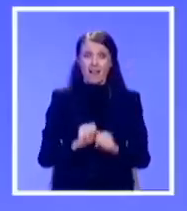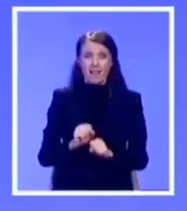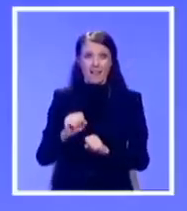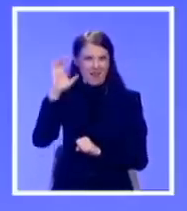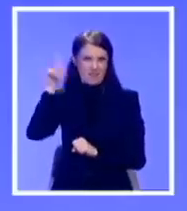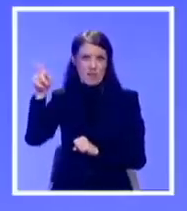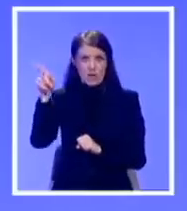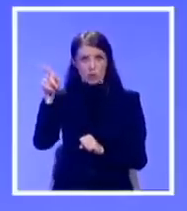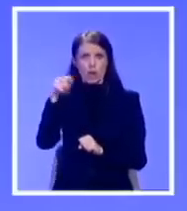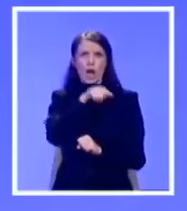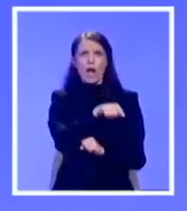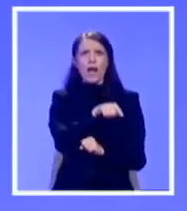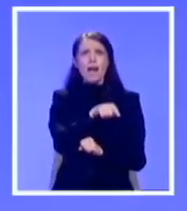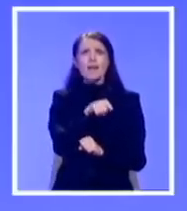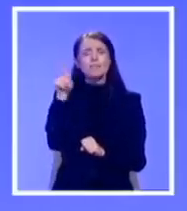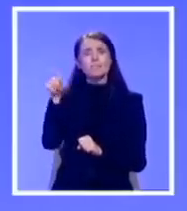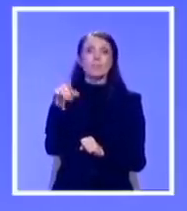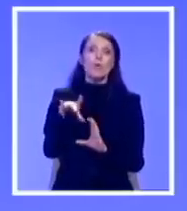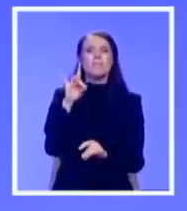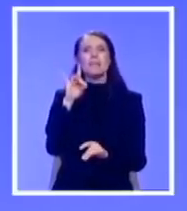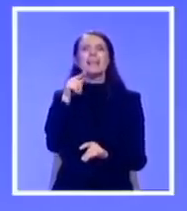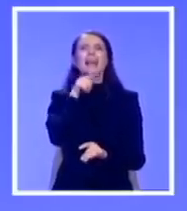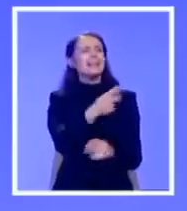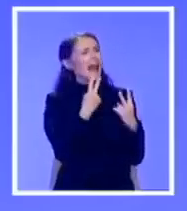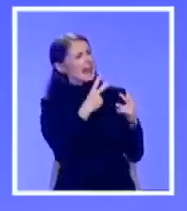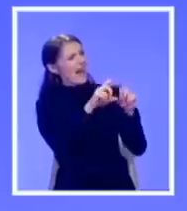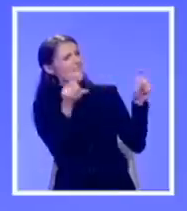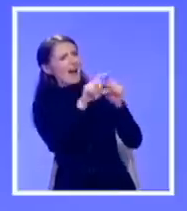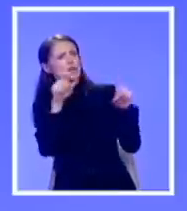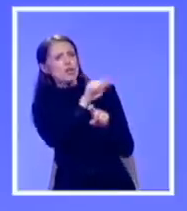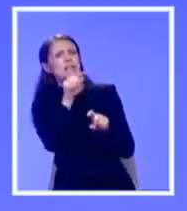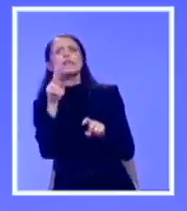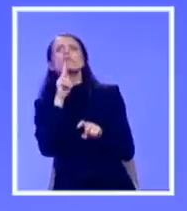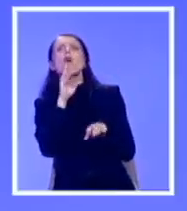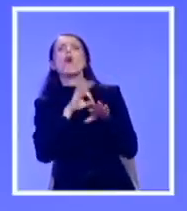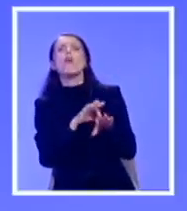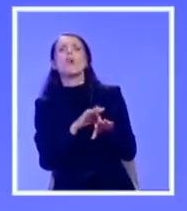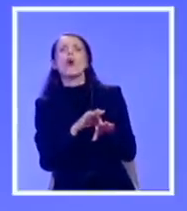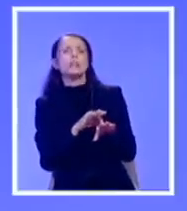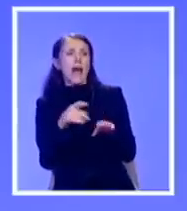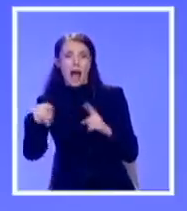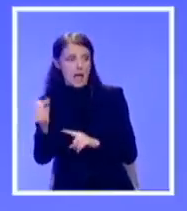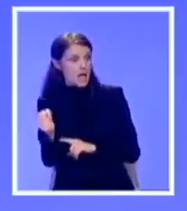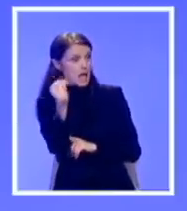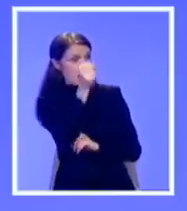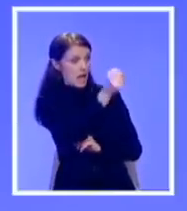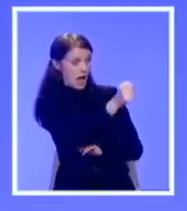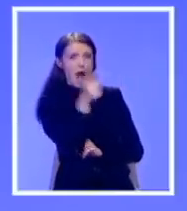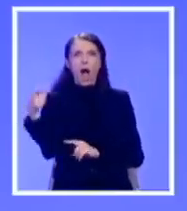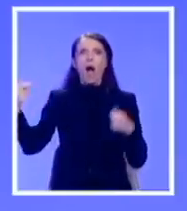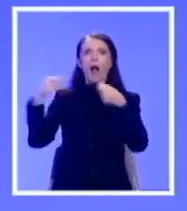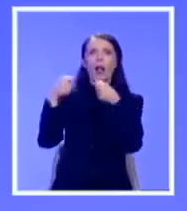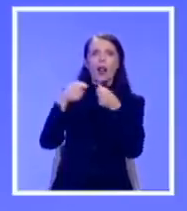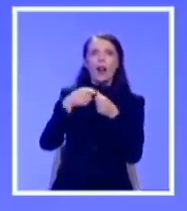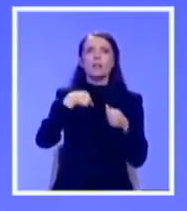bira da ključne institucije vode isključivo i samo ljudi koji mogu da ima moguće da nekažnjeno otimaju novac od svih